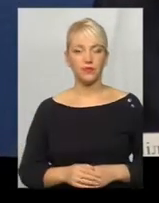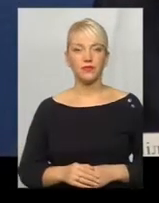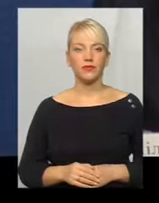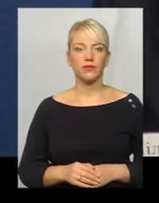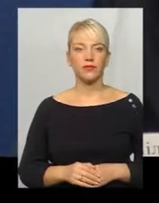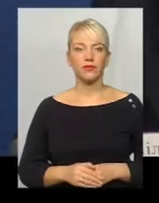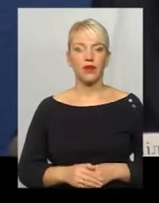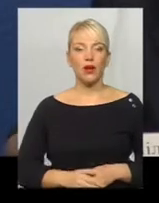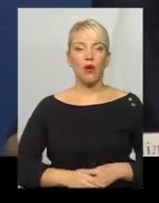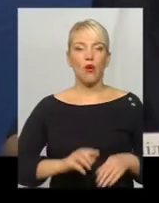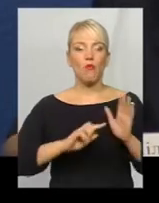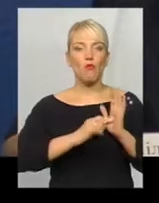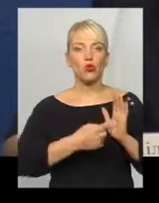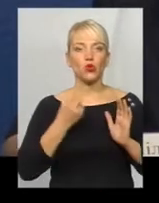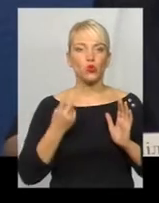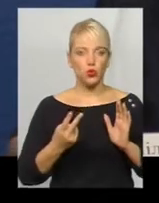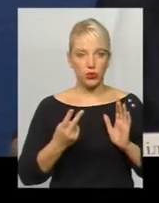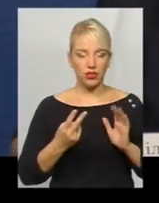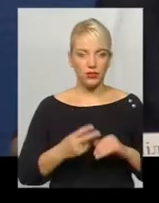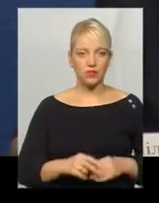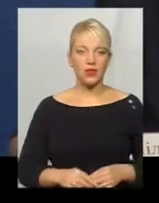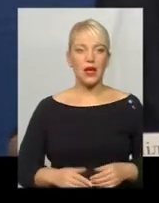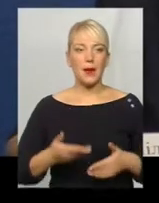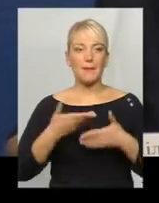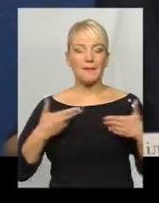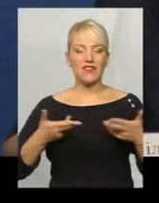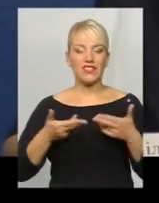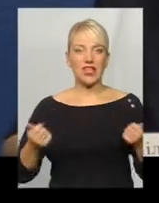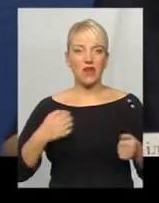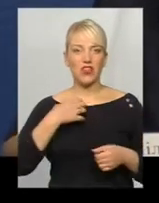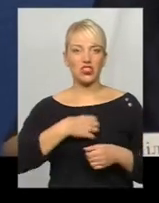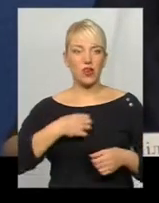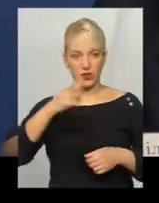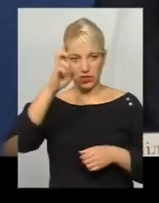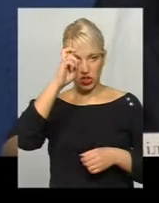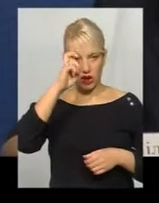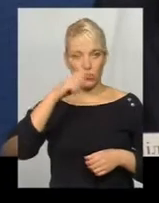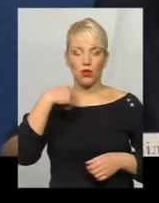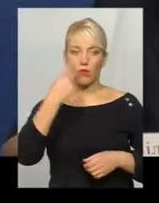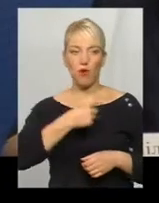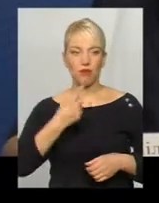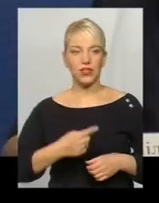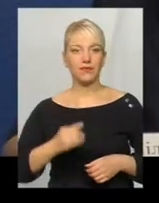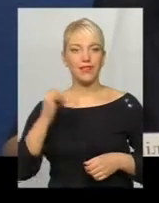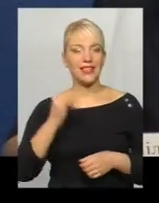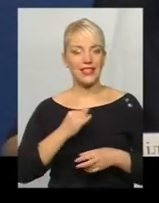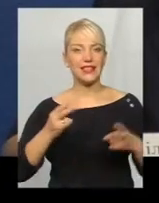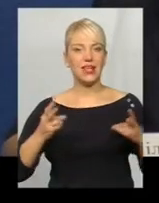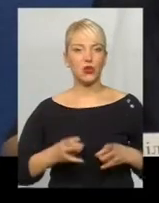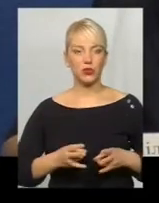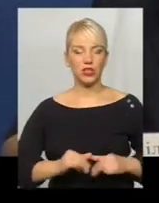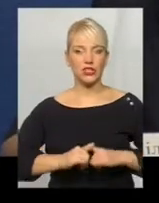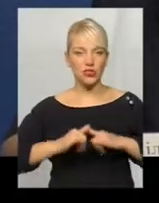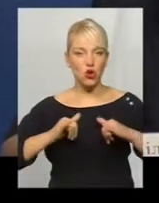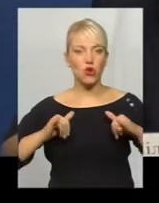Пункт другий, ми визнаємо важливість державної мови і необхідність